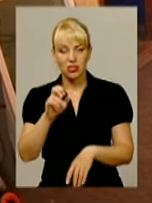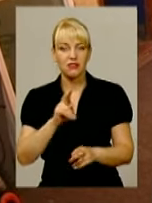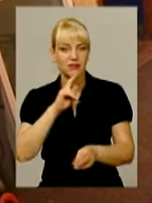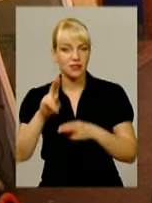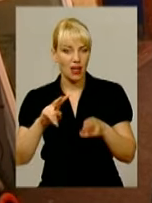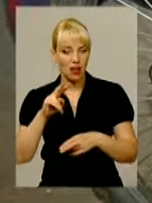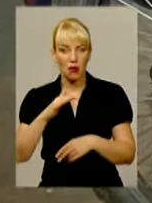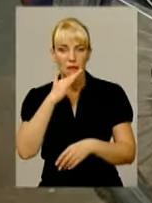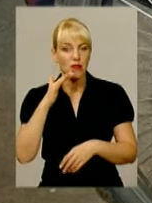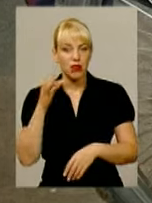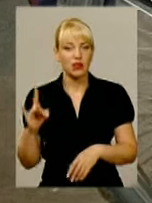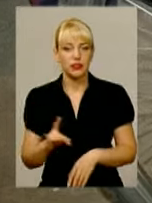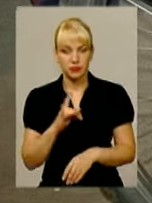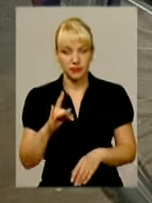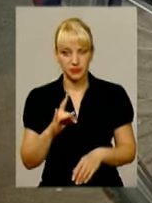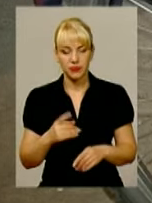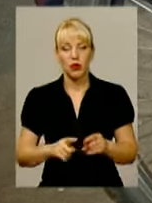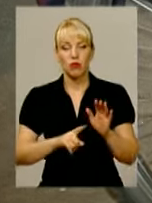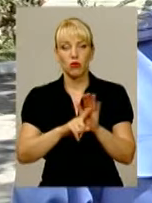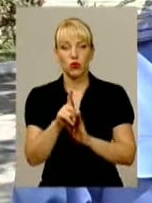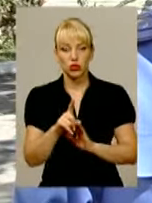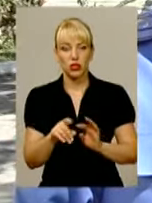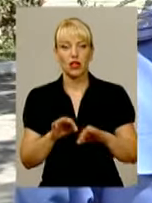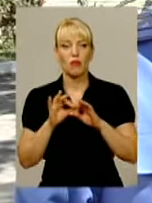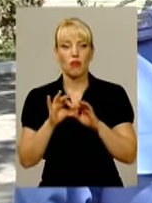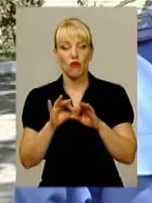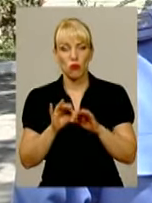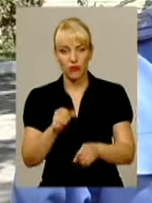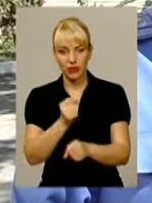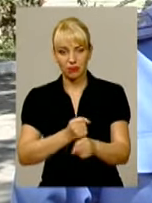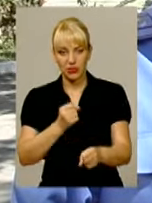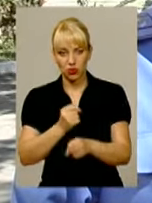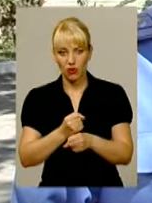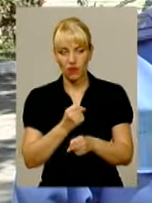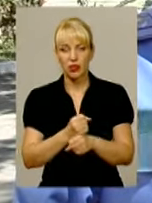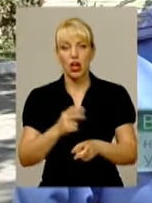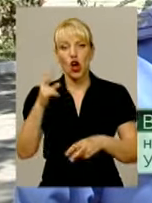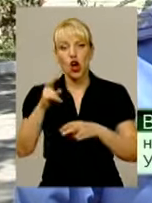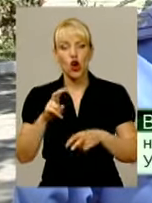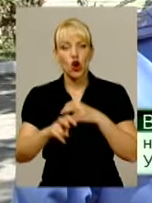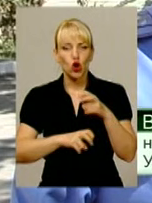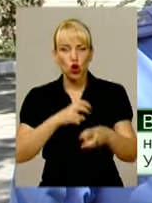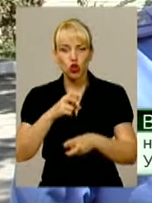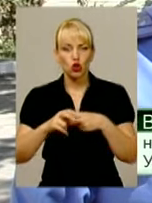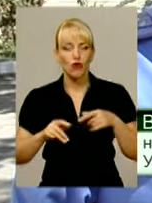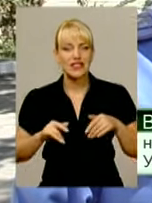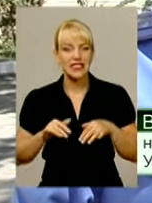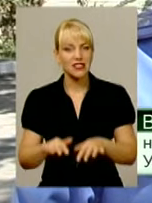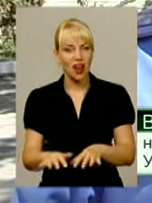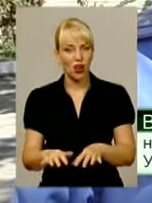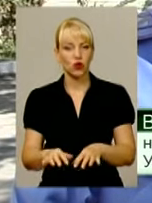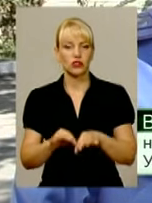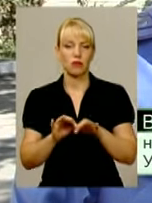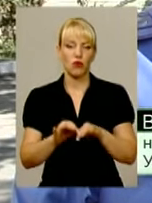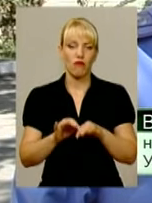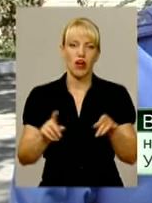зверталися вже неодноразово. Почали проводити відпрацювання, провели ряд оперативно-розшукових заходів, в тому числі і